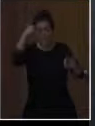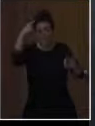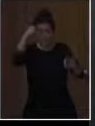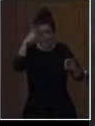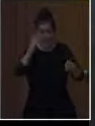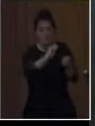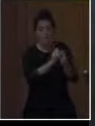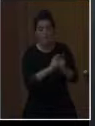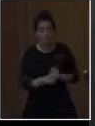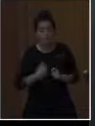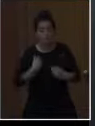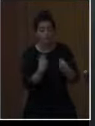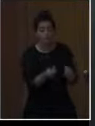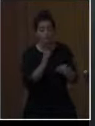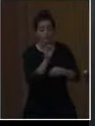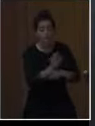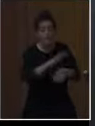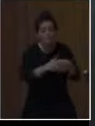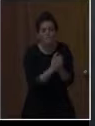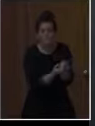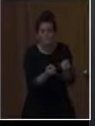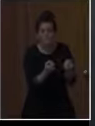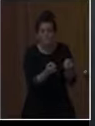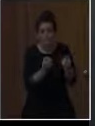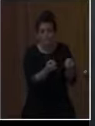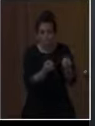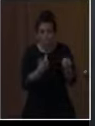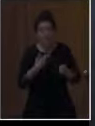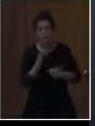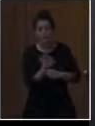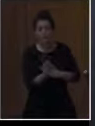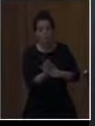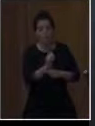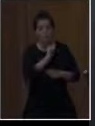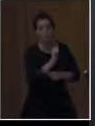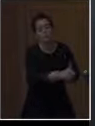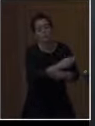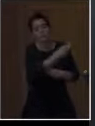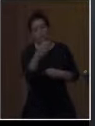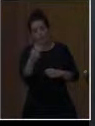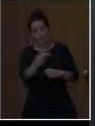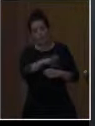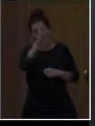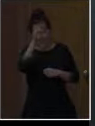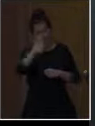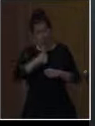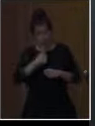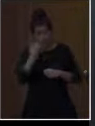αναθέτεις μια αποστολή δύσκολη, αλλά τόσο ενδιαφέρουσα. Τους ζητάς να επιλέξουν οι ίδιοι το θέμα που θα εγρευνήσουν. Και βλέπεις 25